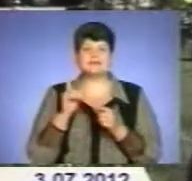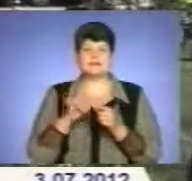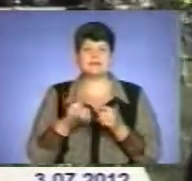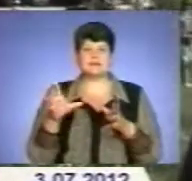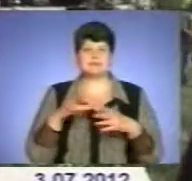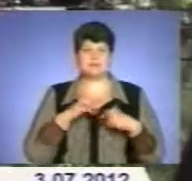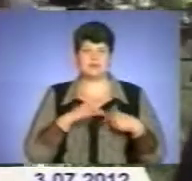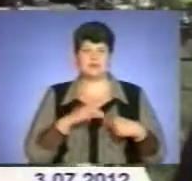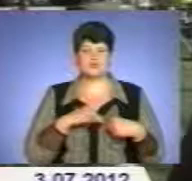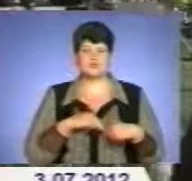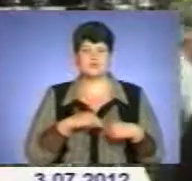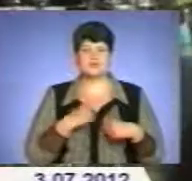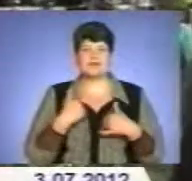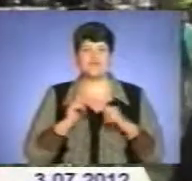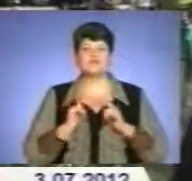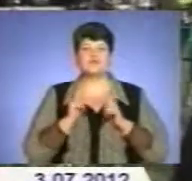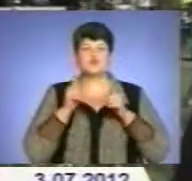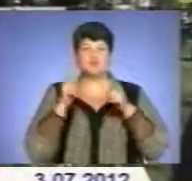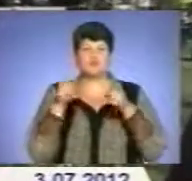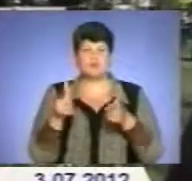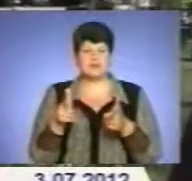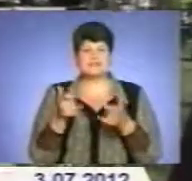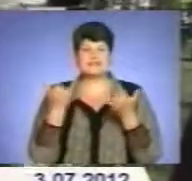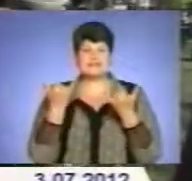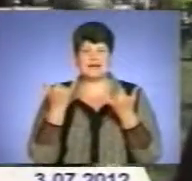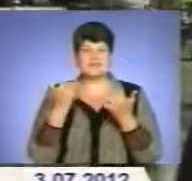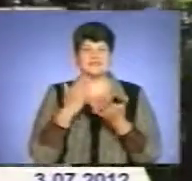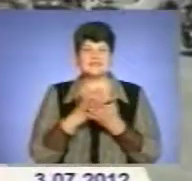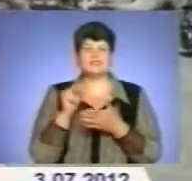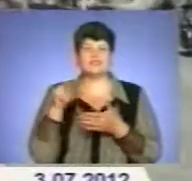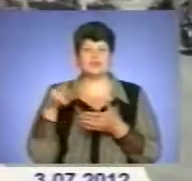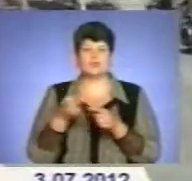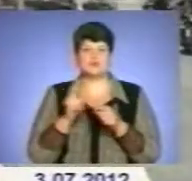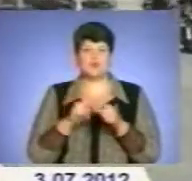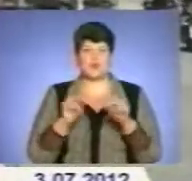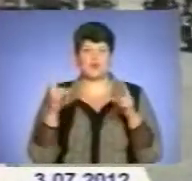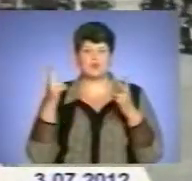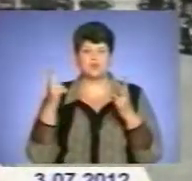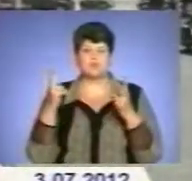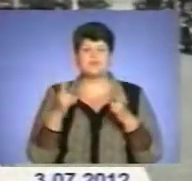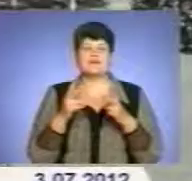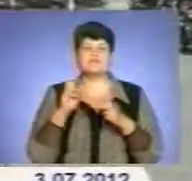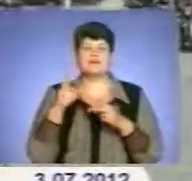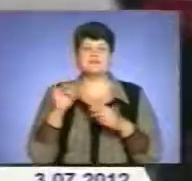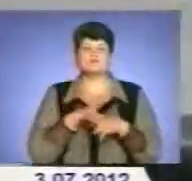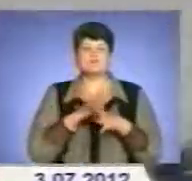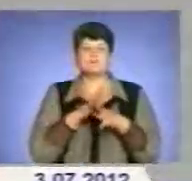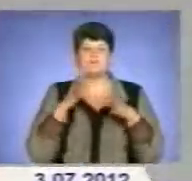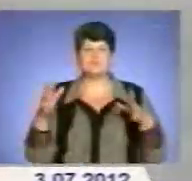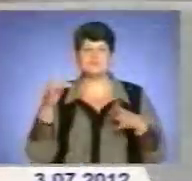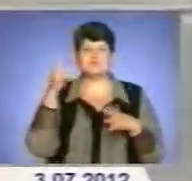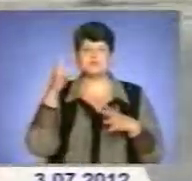співпрацюємо. Я вступив і зараз є членом цього клубу. У Кременці побувало більше сотні байкерів.